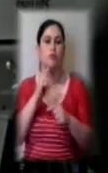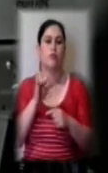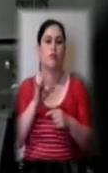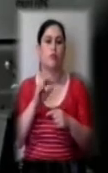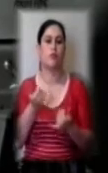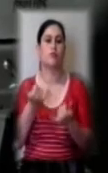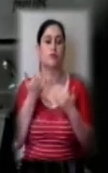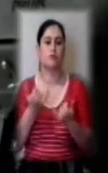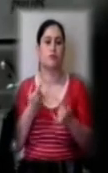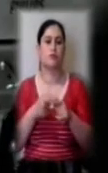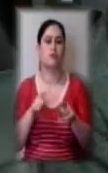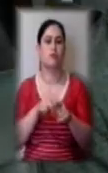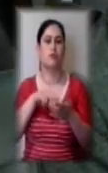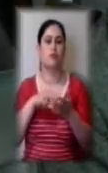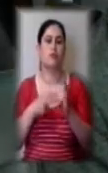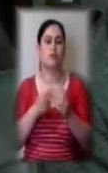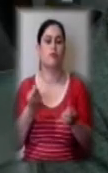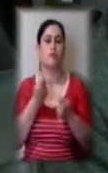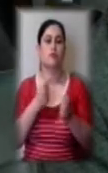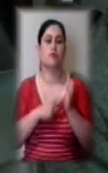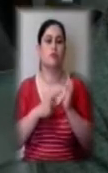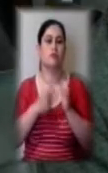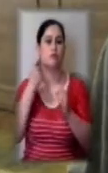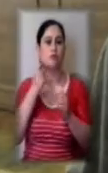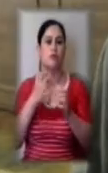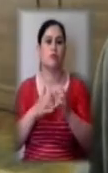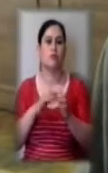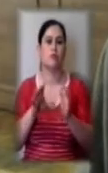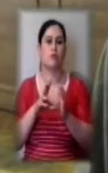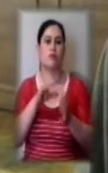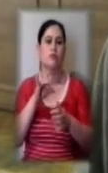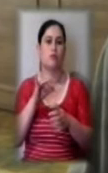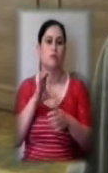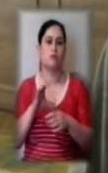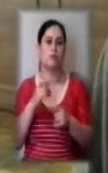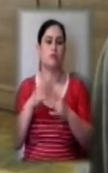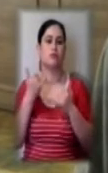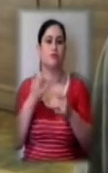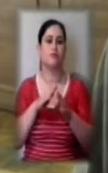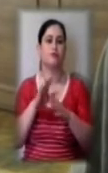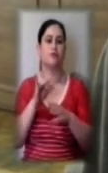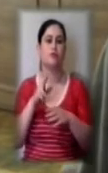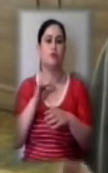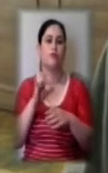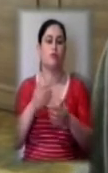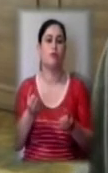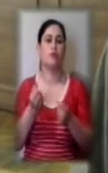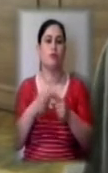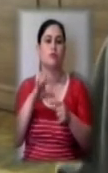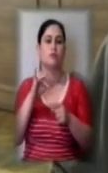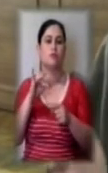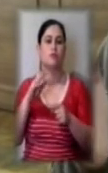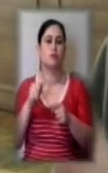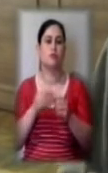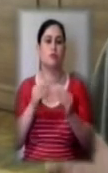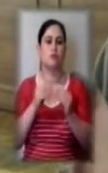Так планують відзначити 60-річчя Херсон електротрансу. Сьогодні членові канавчі комітету підтримали таку ініціативу, що 10 червня